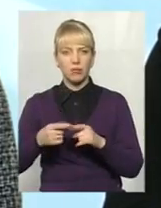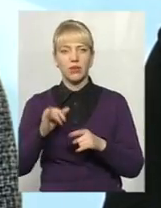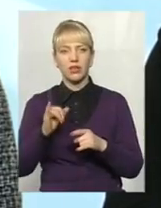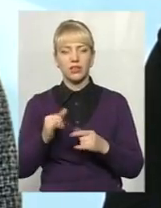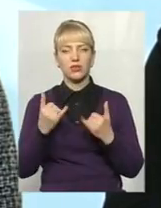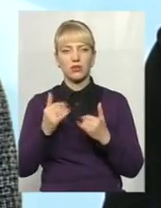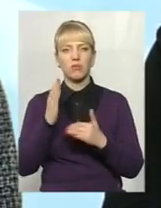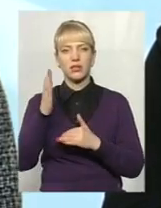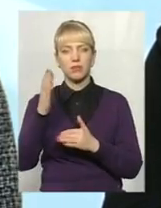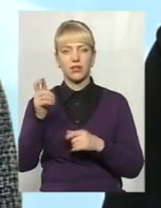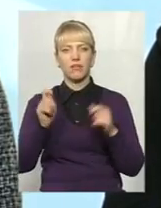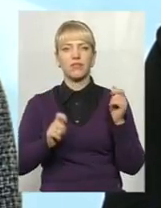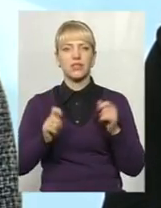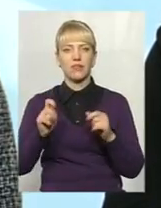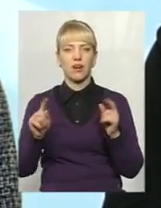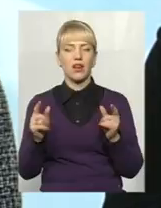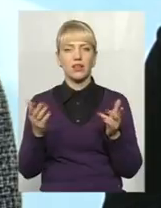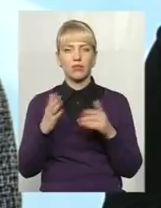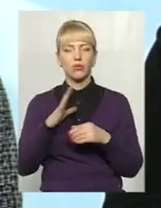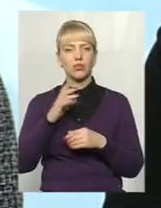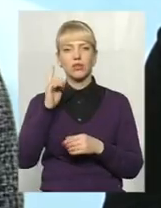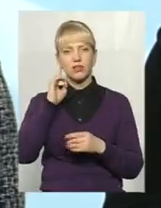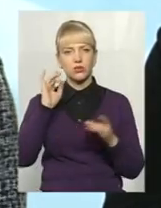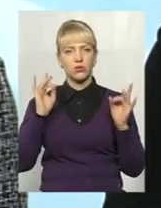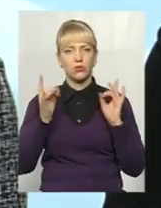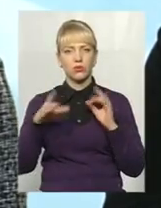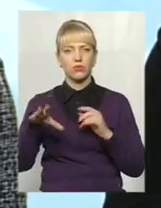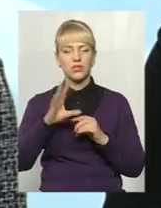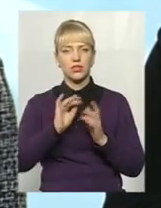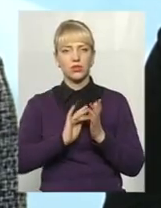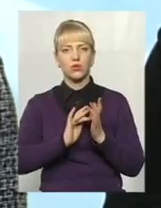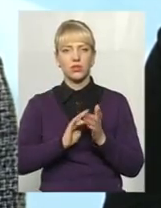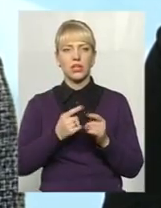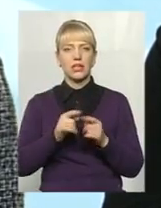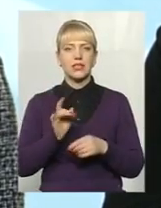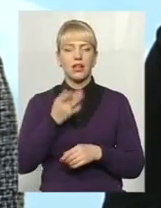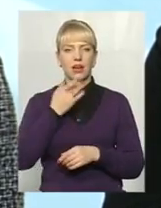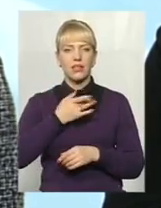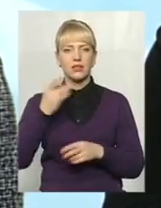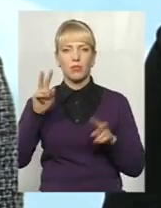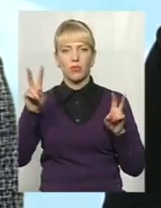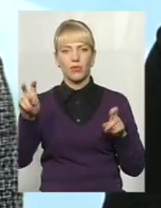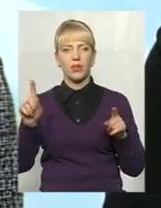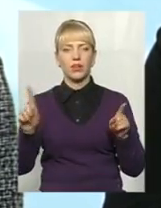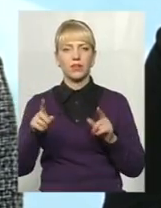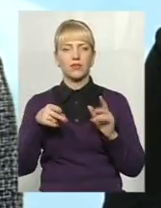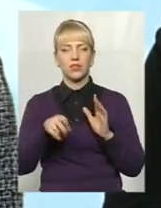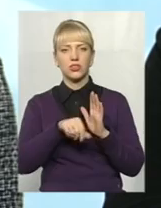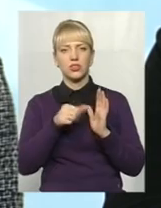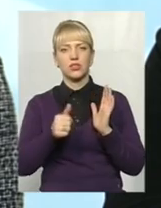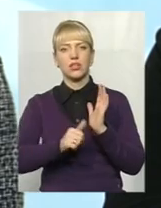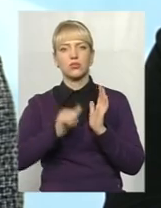фестивалі, які були на слуху всіх туристів. Це республіка, яка в 2016